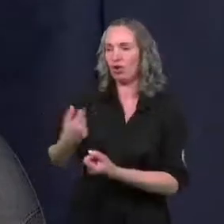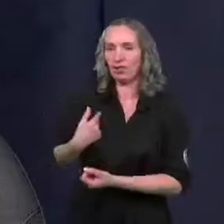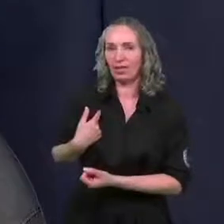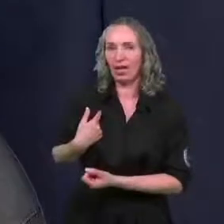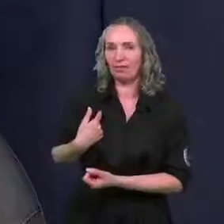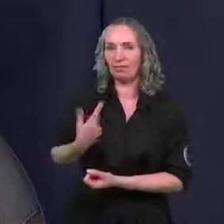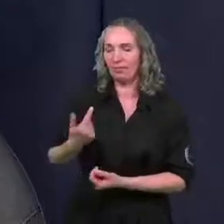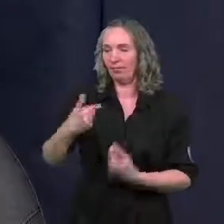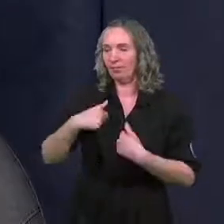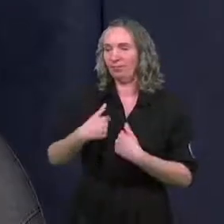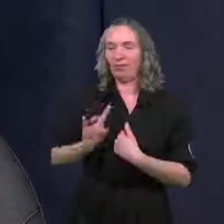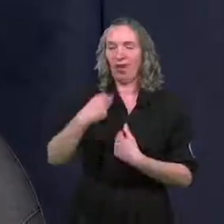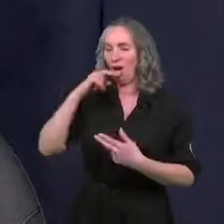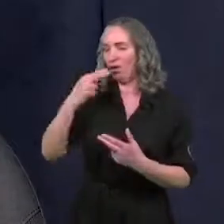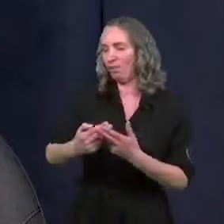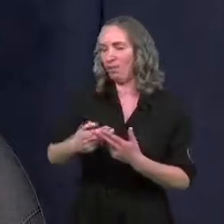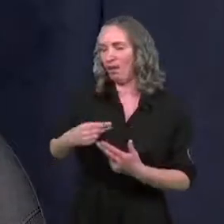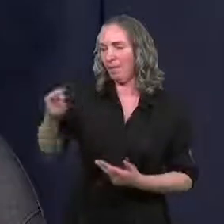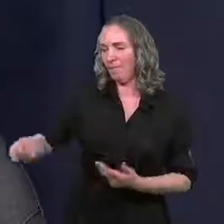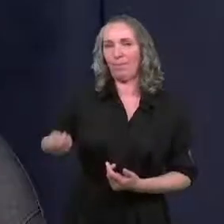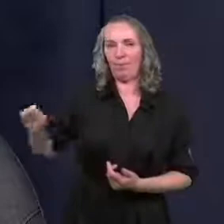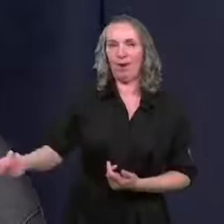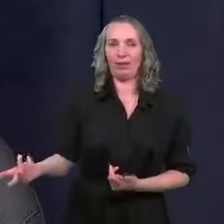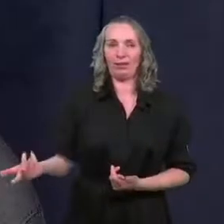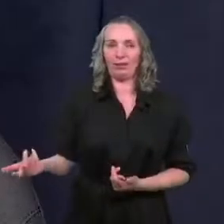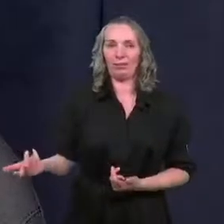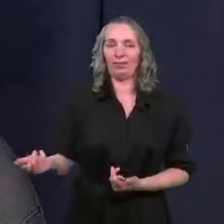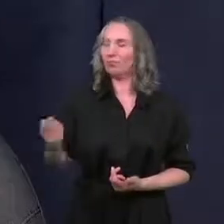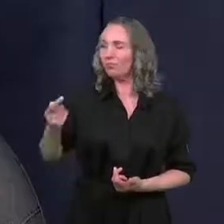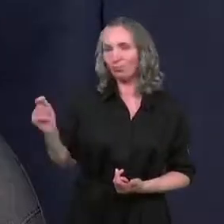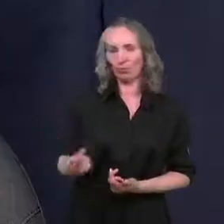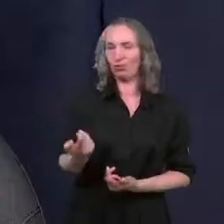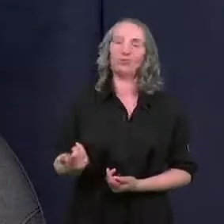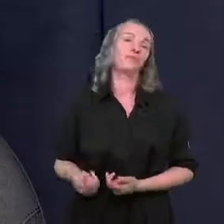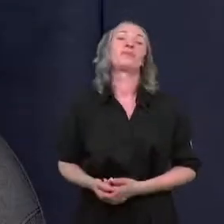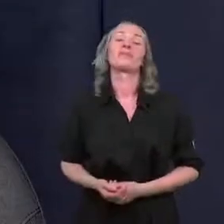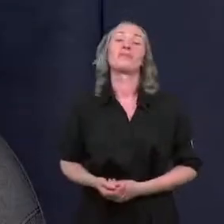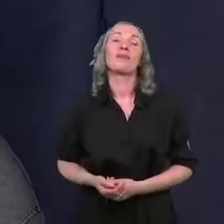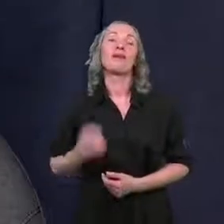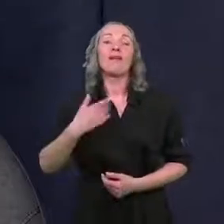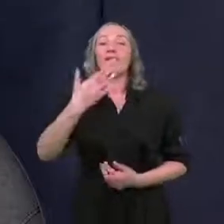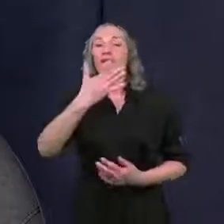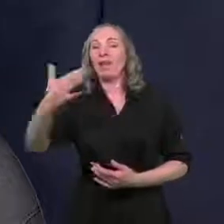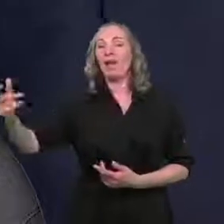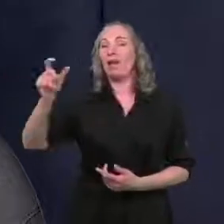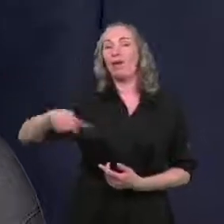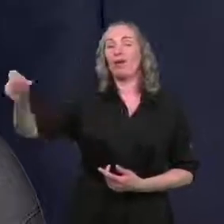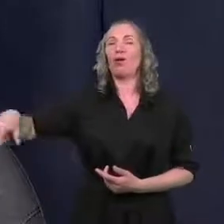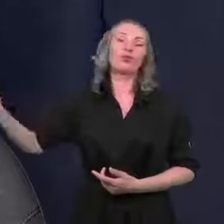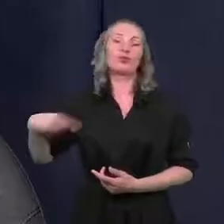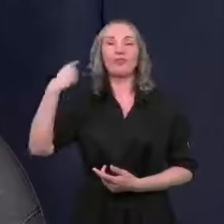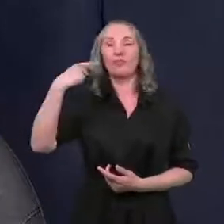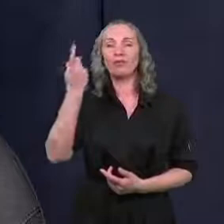i nie ma w nas odpowiedzialności za to, żeby ponosić za to koszty. Chociaż wielu włocławian